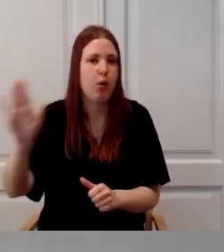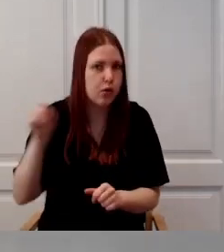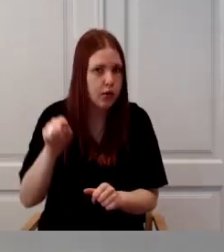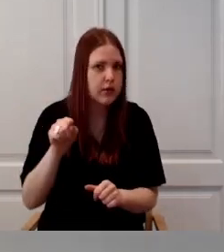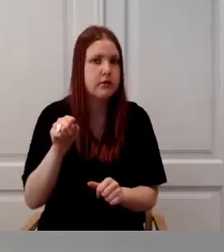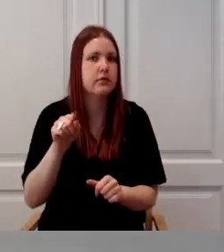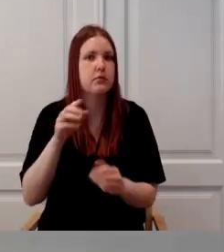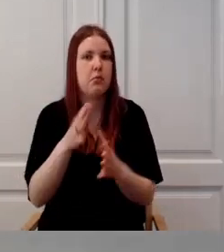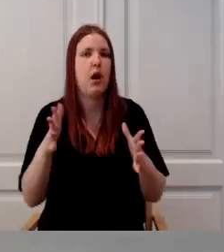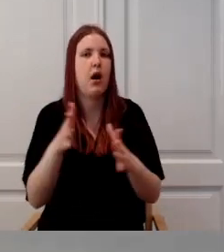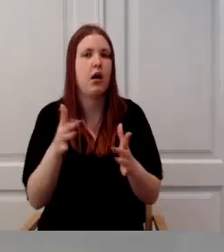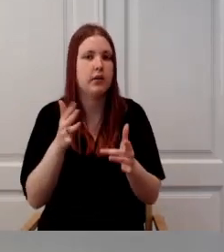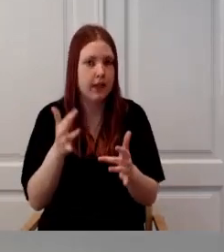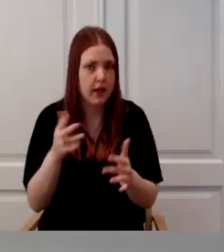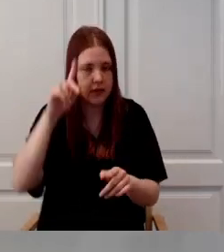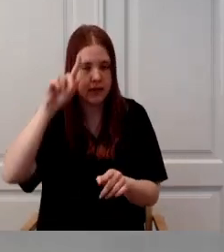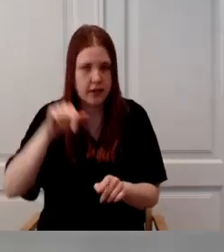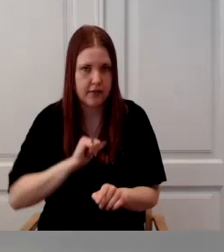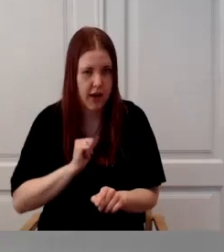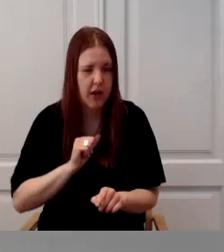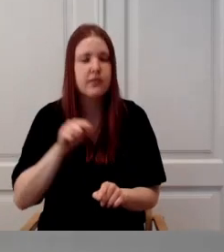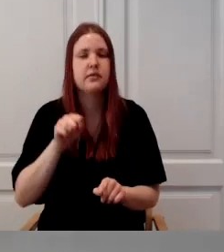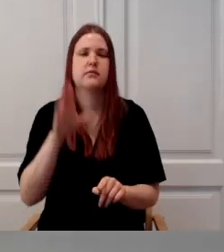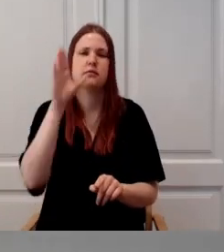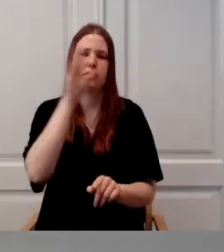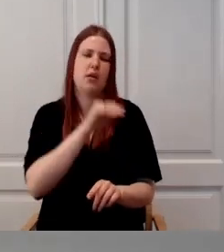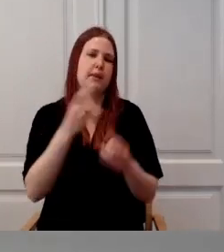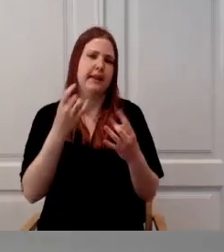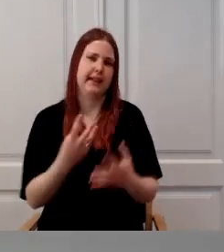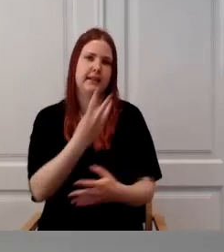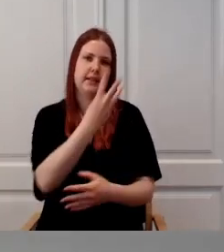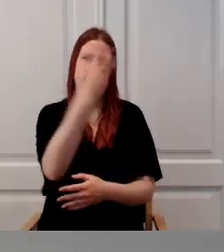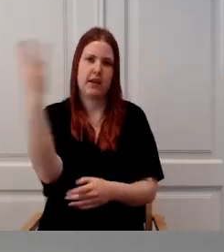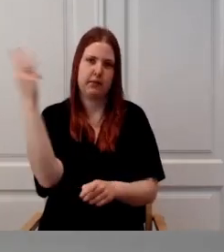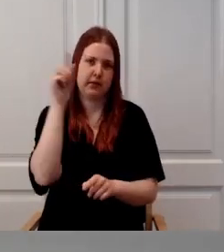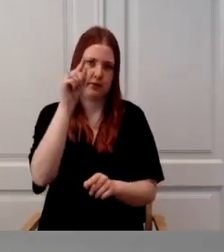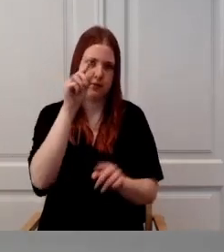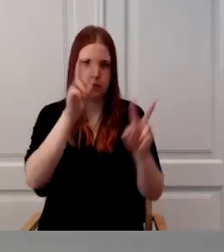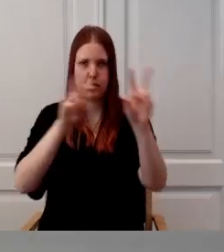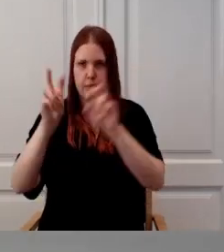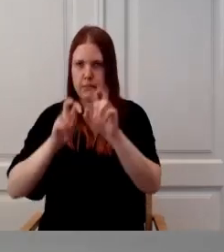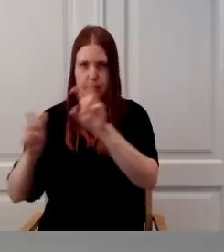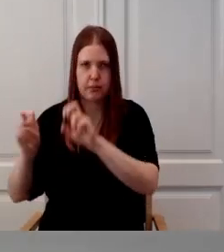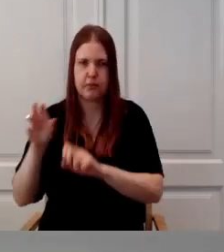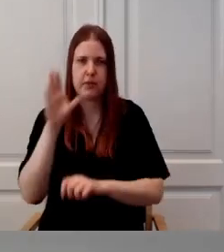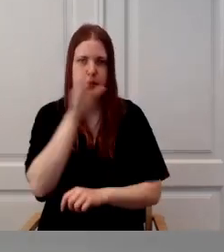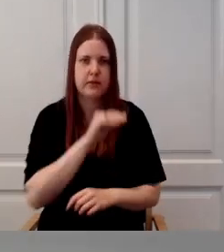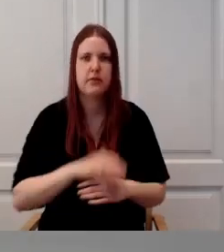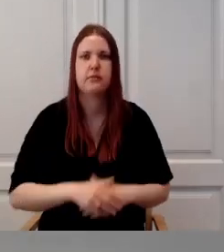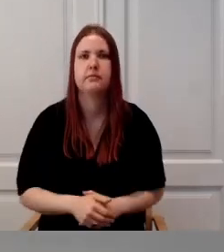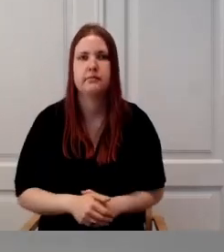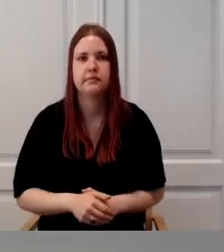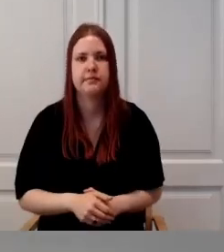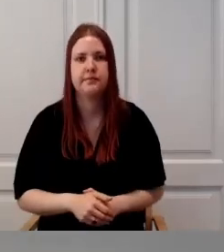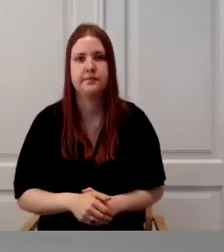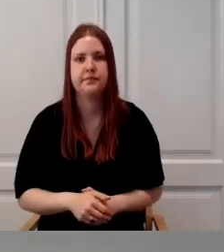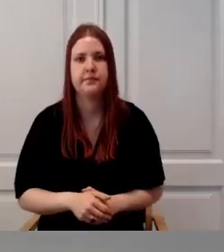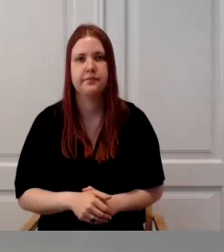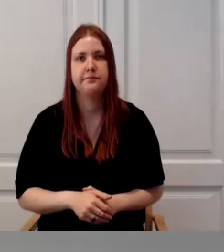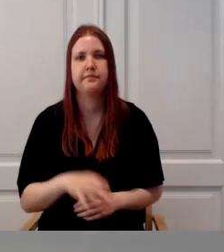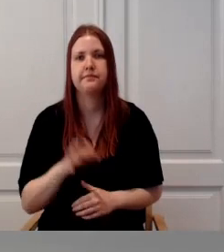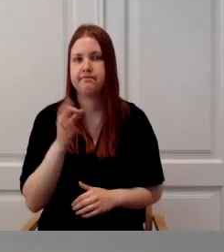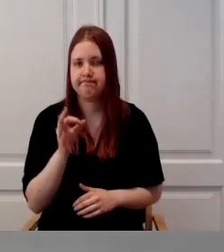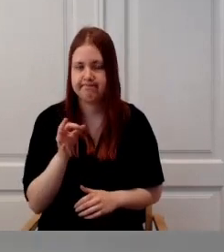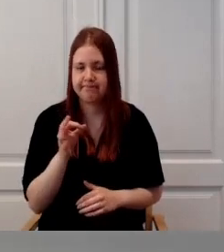ka informatsiooni selle kohta, kui on vaimse funksiooni kõrvale kalle, kas tegemist on siis domineeriva seisond iga